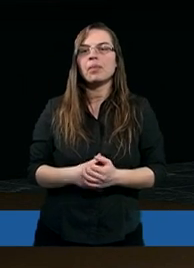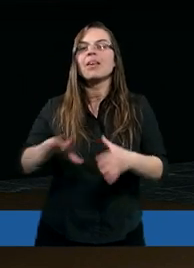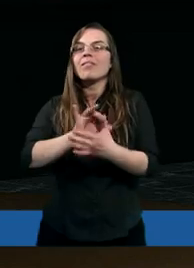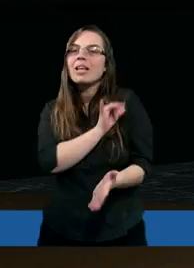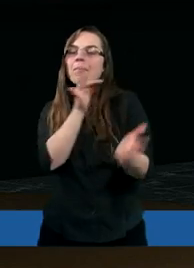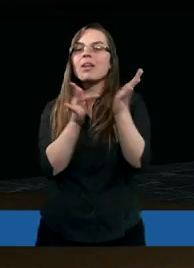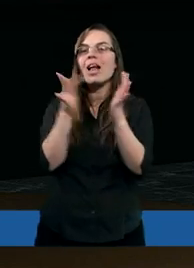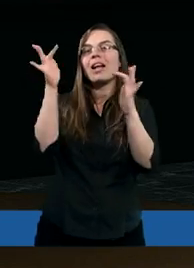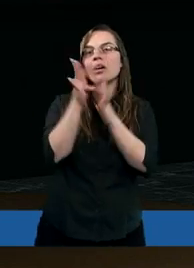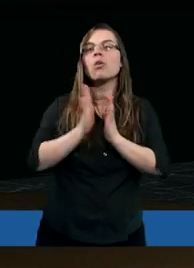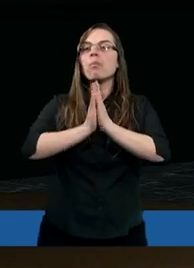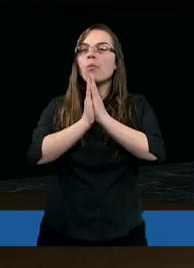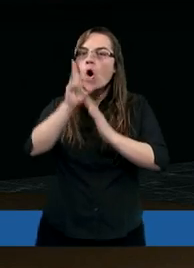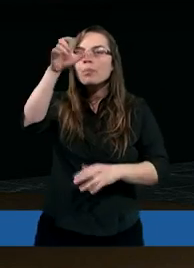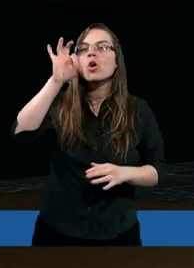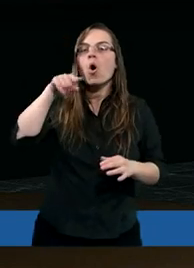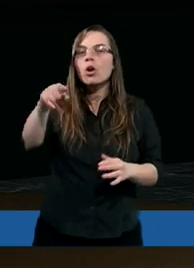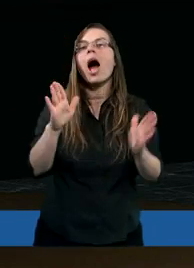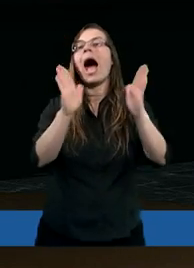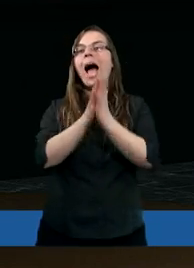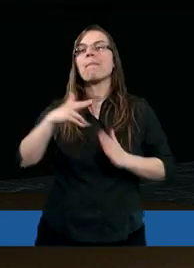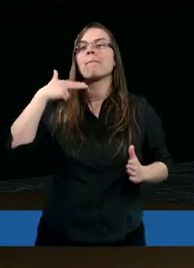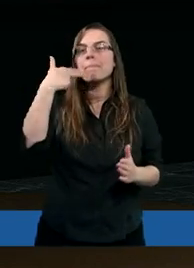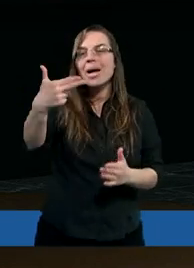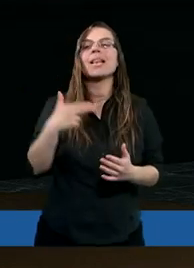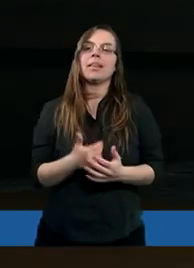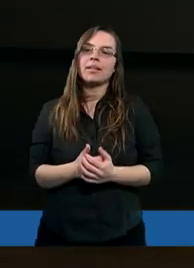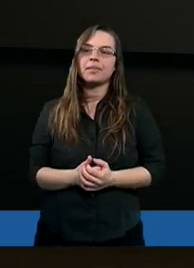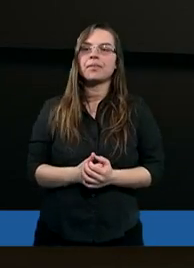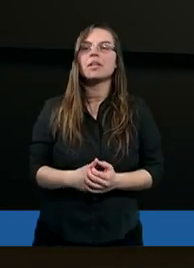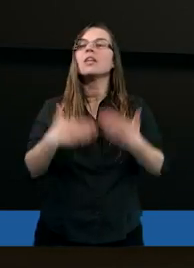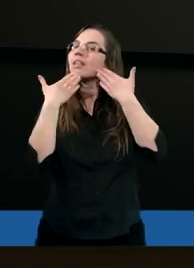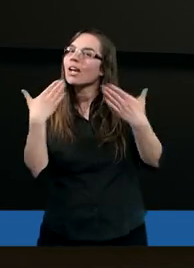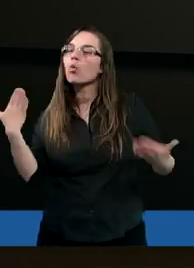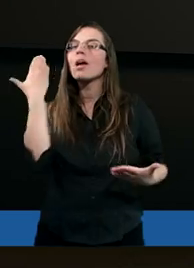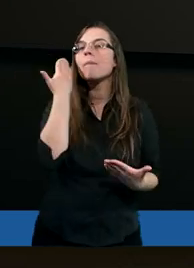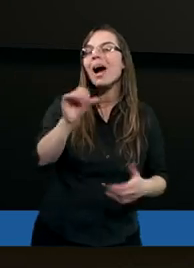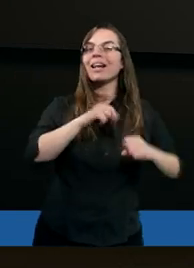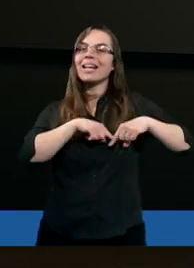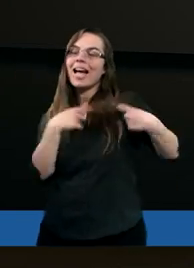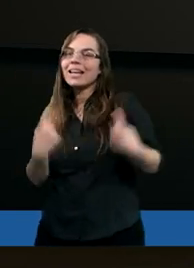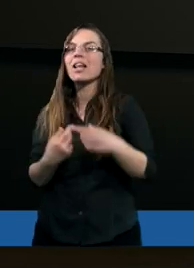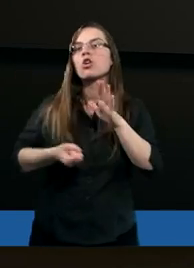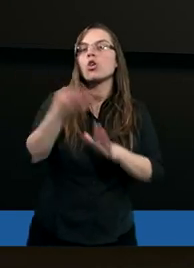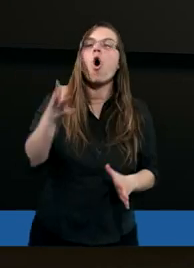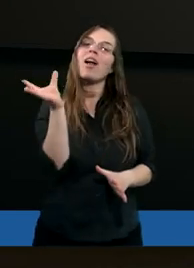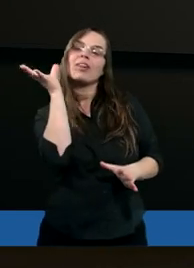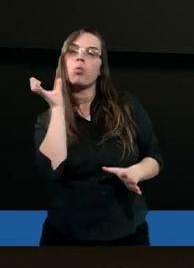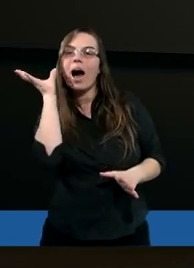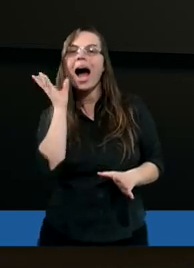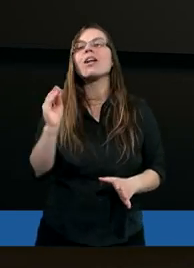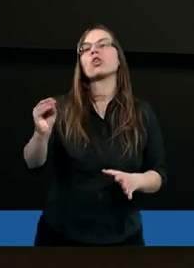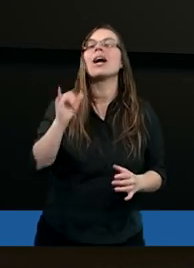W imieniu Jezusa Chrystusa prosimy Cię o to. Amen. Amen. Dziękuję bardzo serdecznie, drodzy